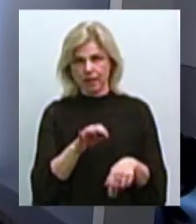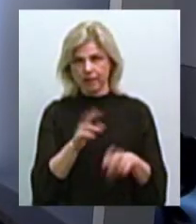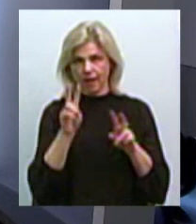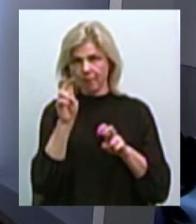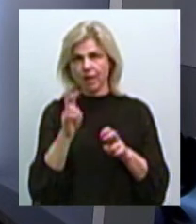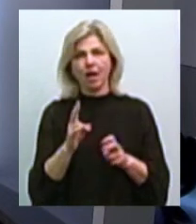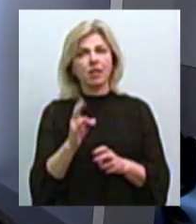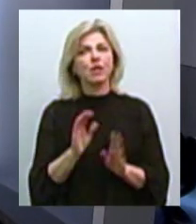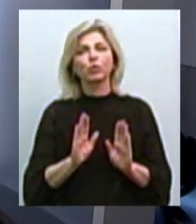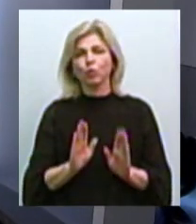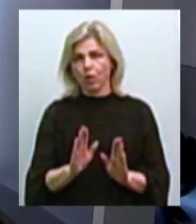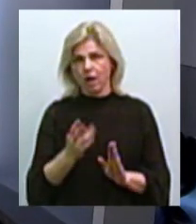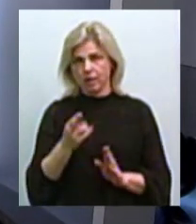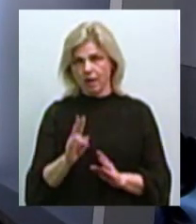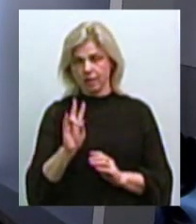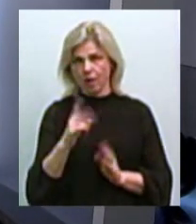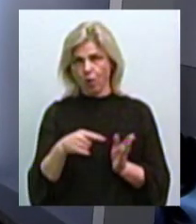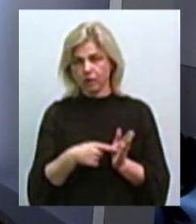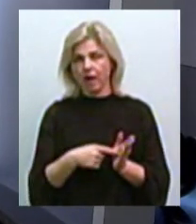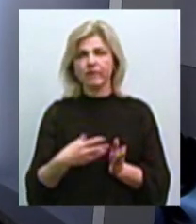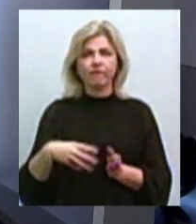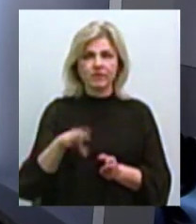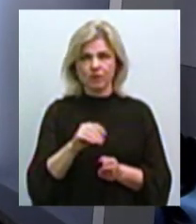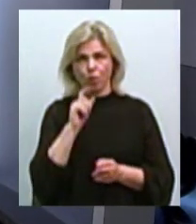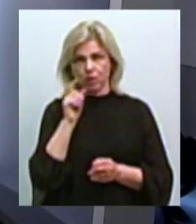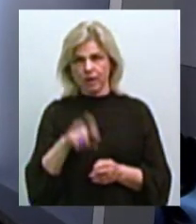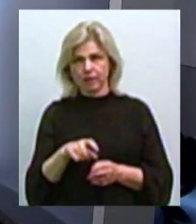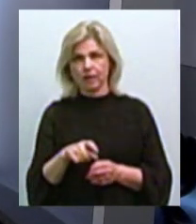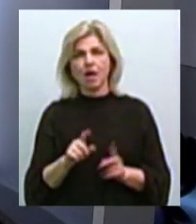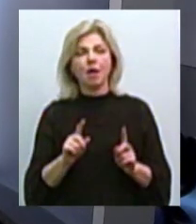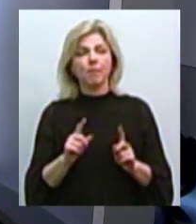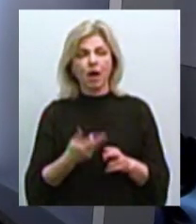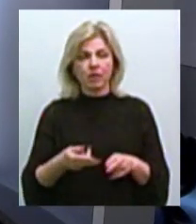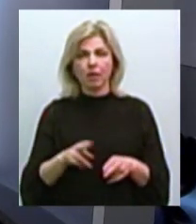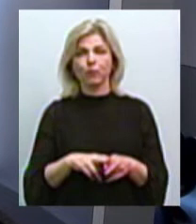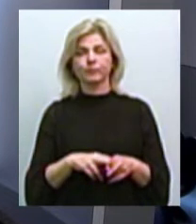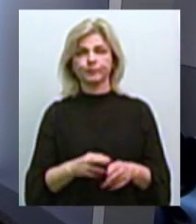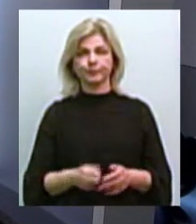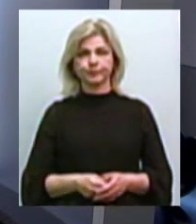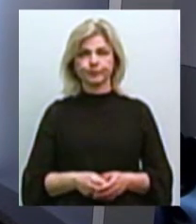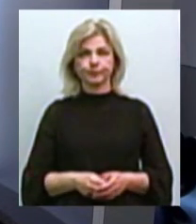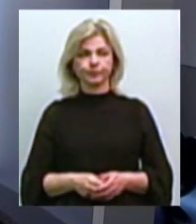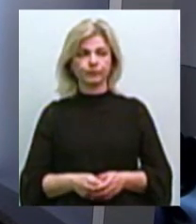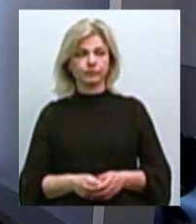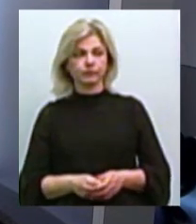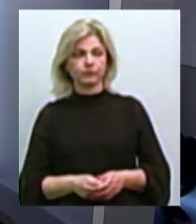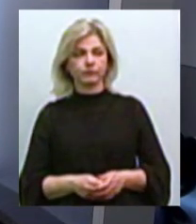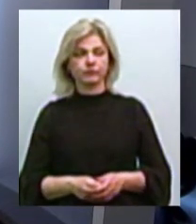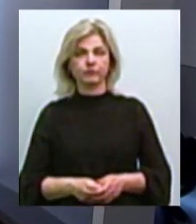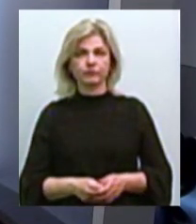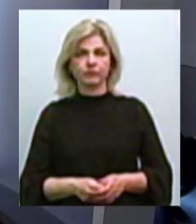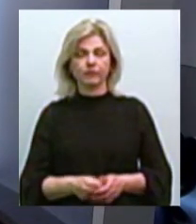міста Николаївна, але для області, і для всієї України. Тому ми для себе